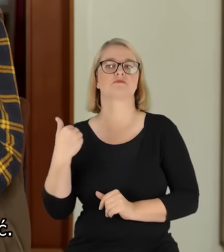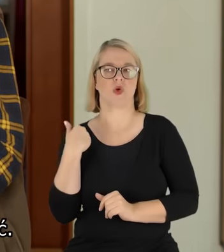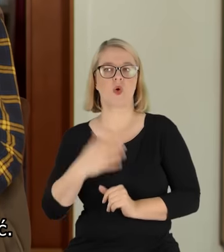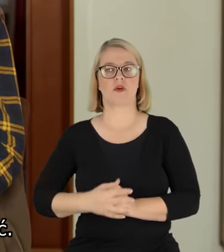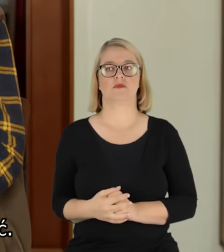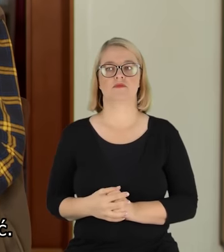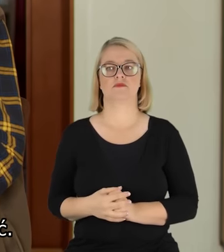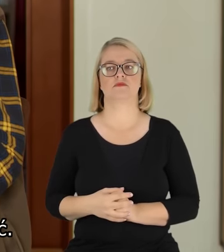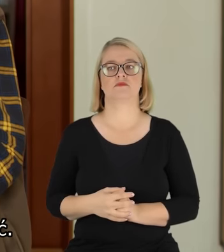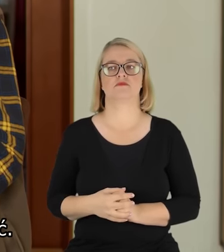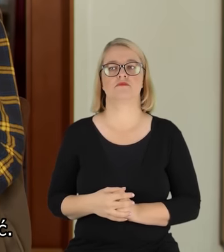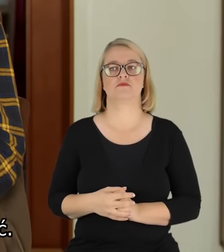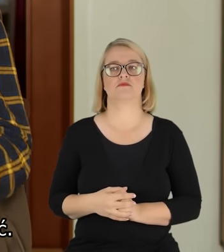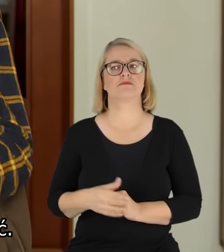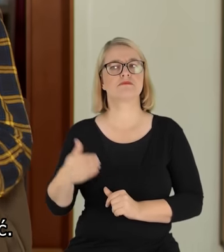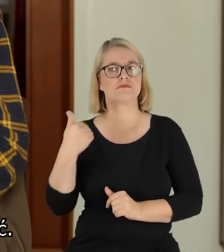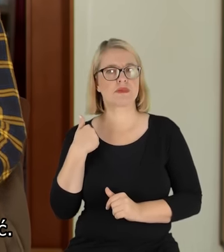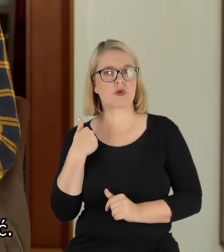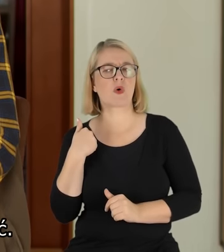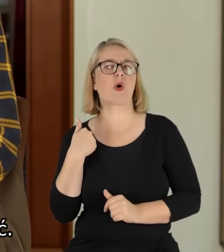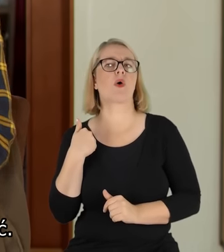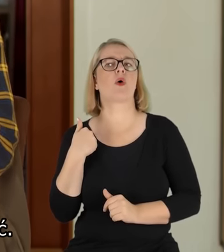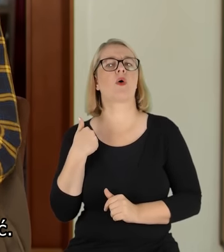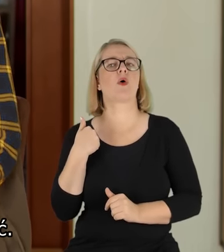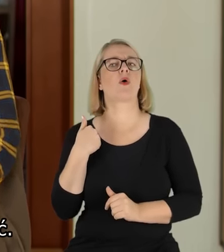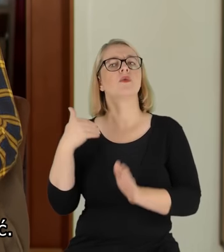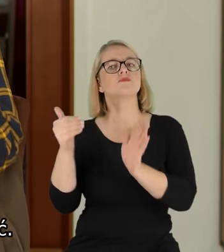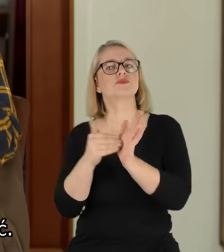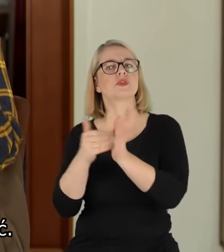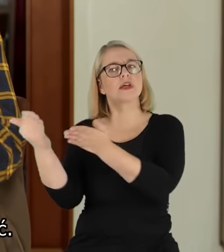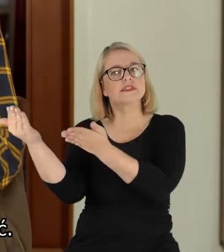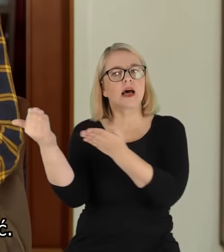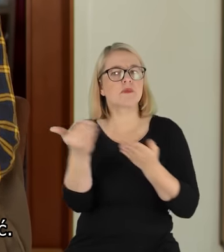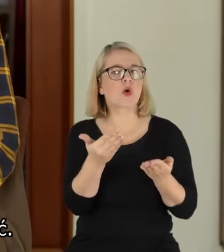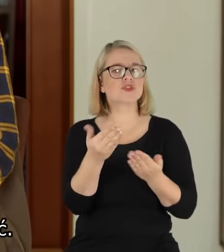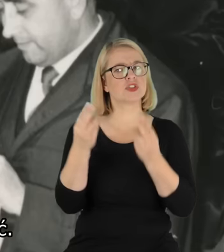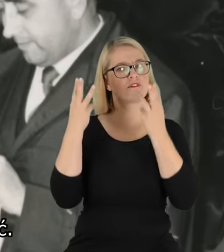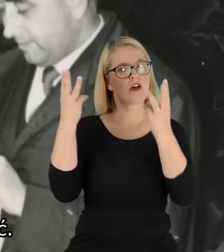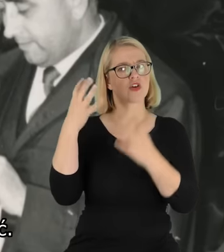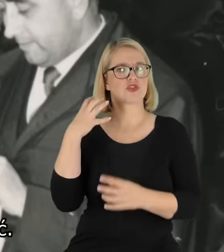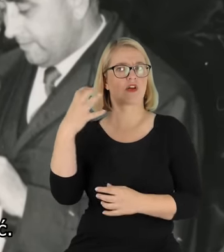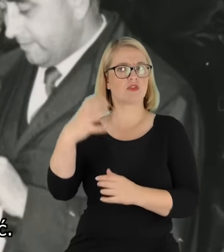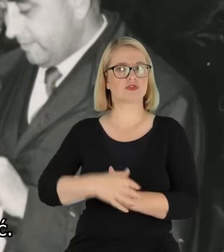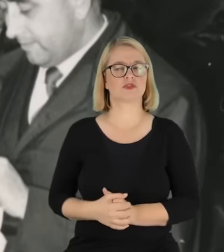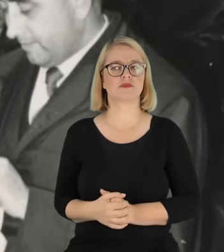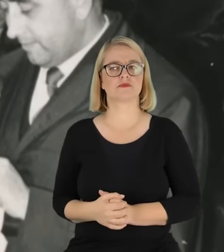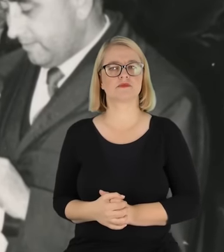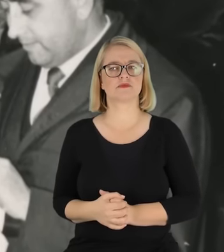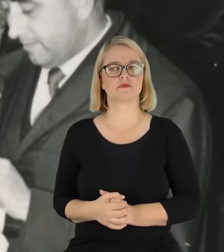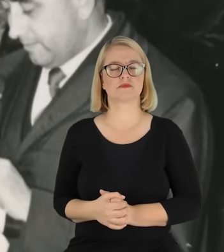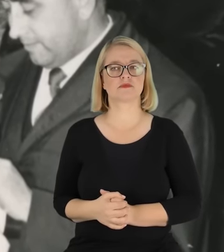no to oczywiście trzeba było wybitnych wówczas gości zaprosić.